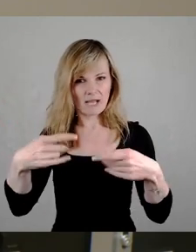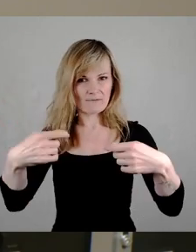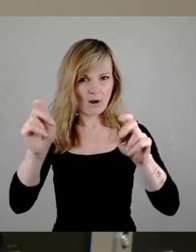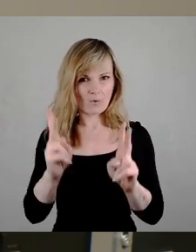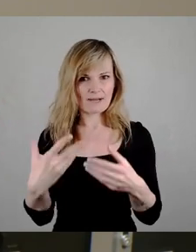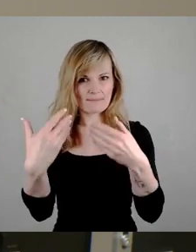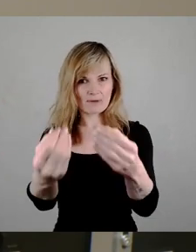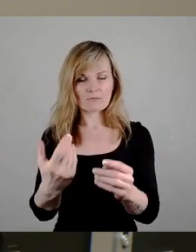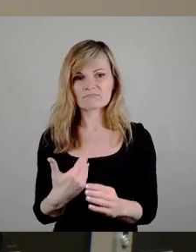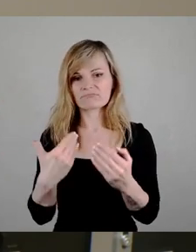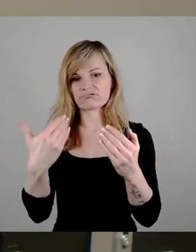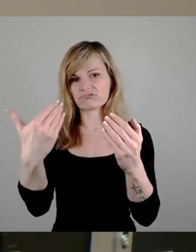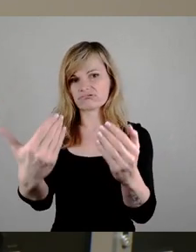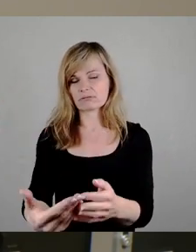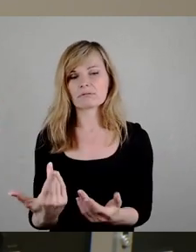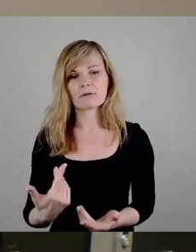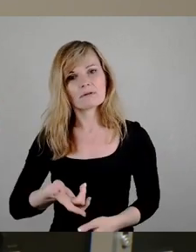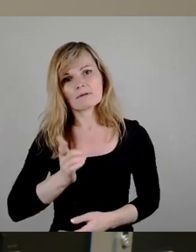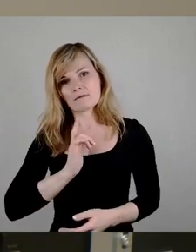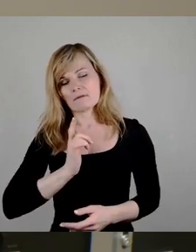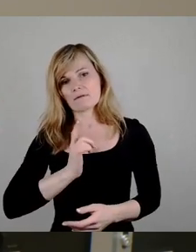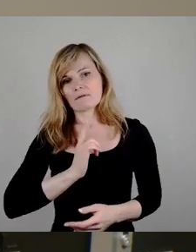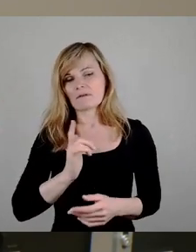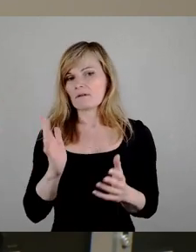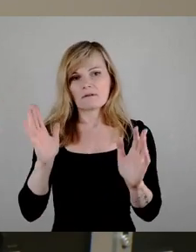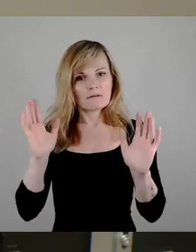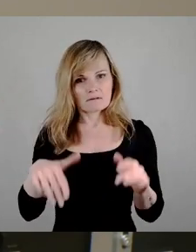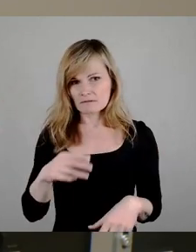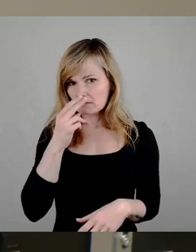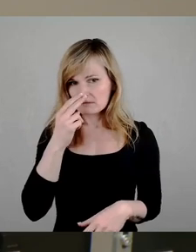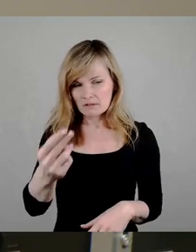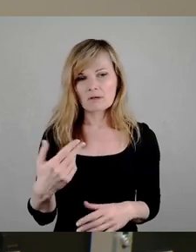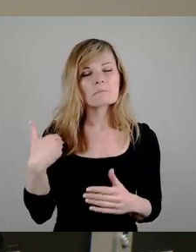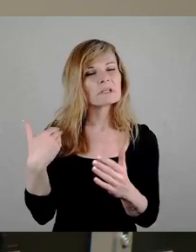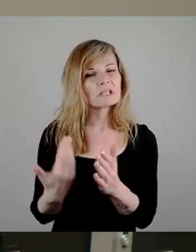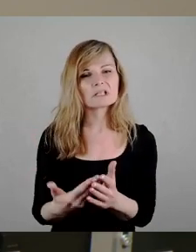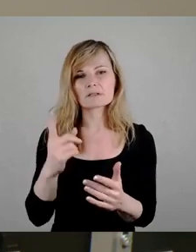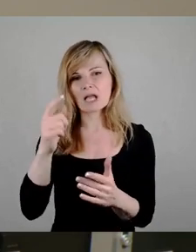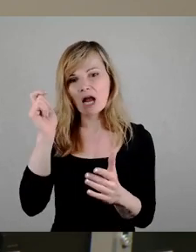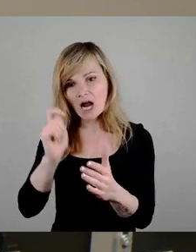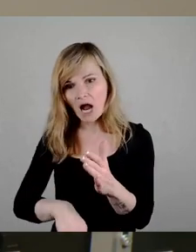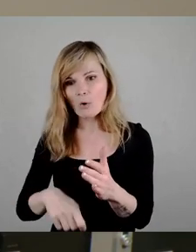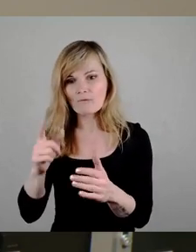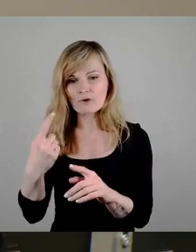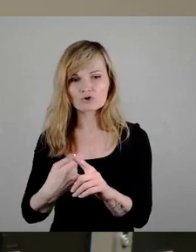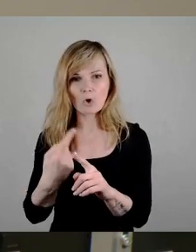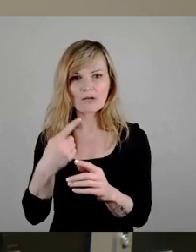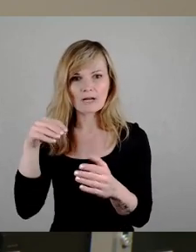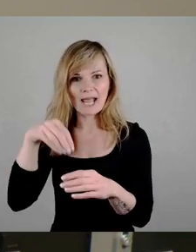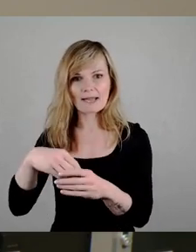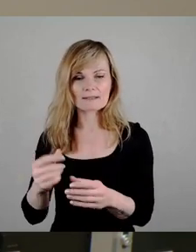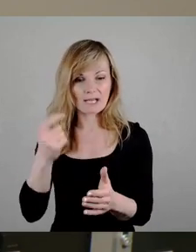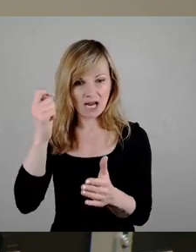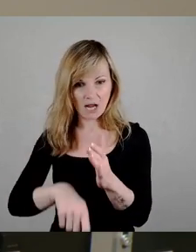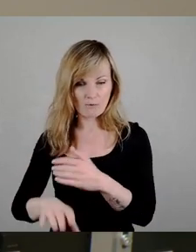Und bis es überhaupt zu irgendeinem Baurecht kommen wird, schlummert das für den Kauf eingesetzte Steuergeld in diesen Grundstücken und wartet Jahrzehnte darauf,